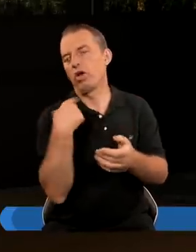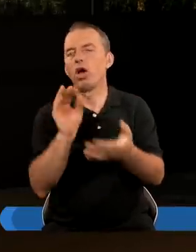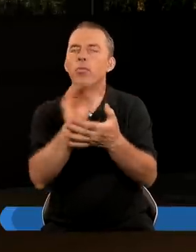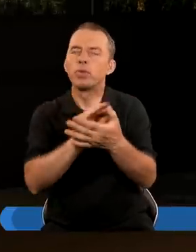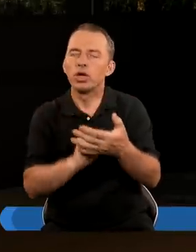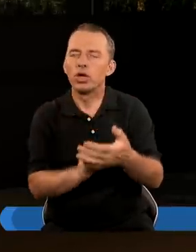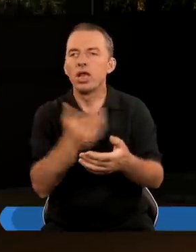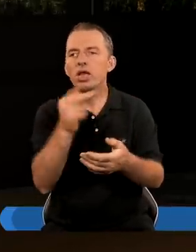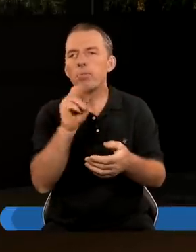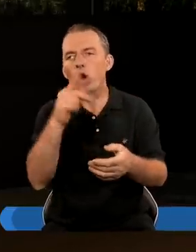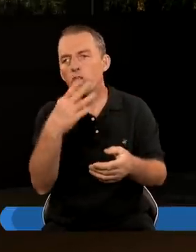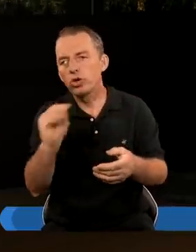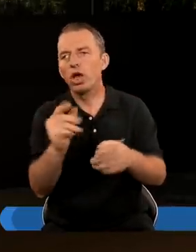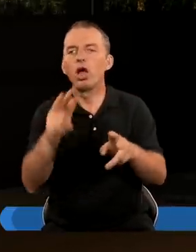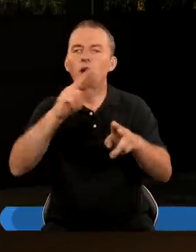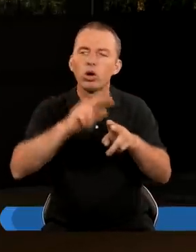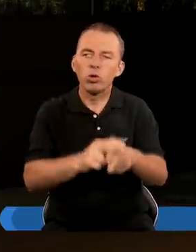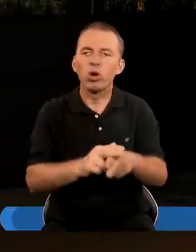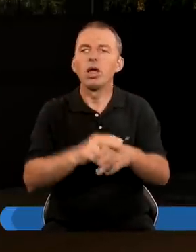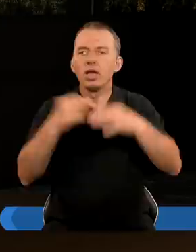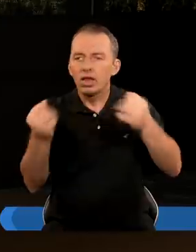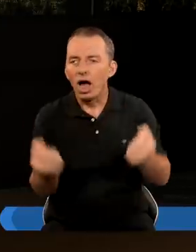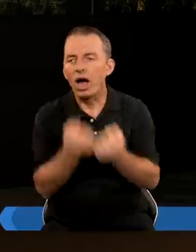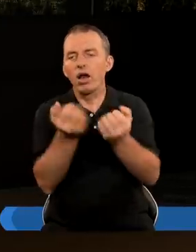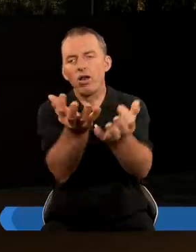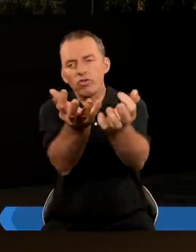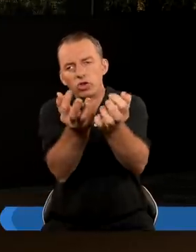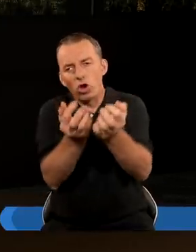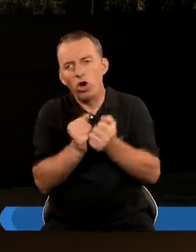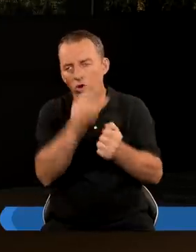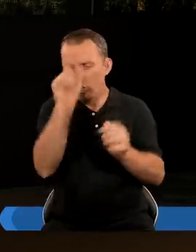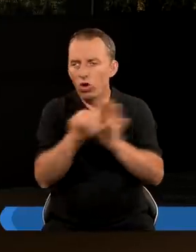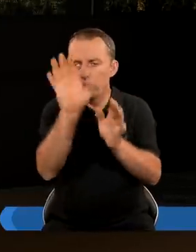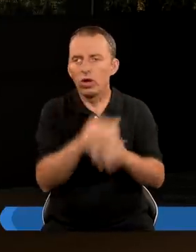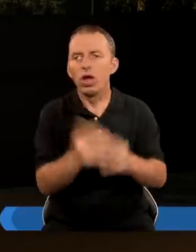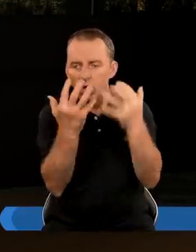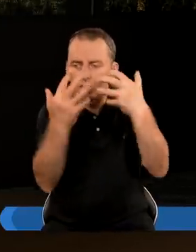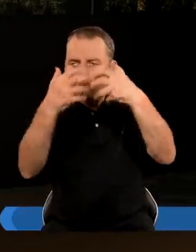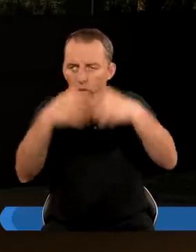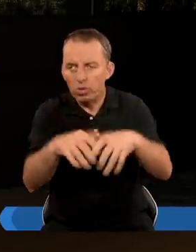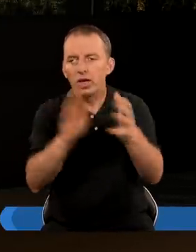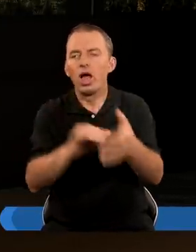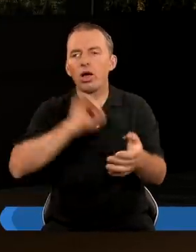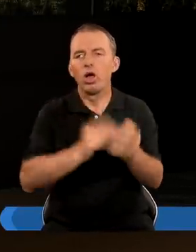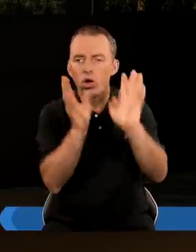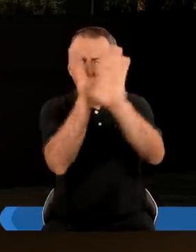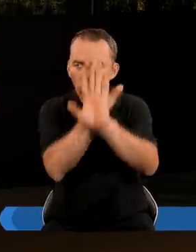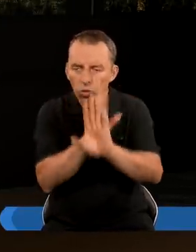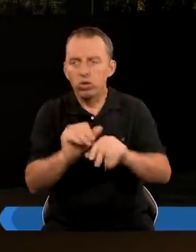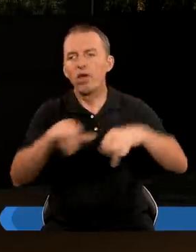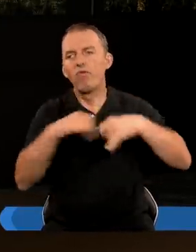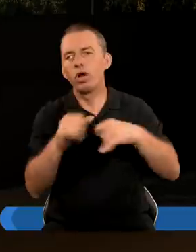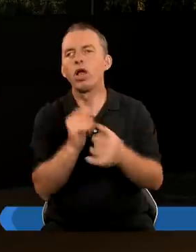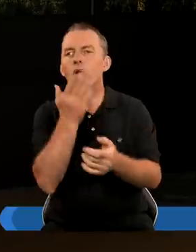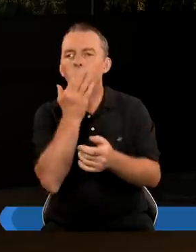wieku Pisał o Nimrodzie Że to był taki władca, który starał się odciągnąć Ludzie od Boga I skupić ich na sobie Na kulcie